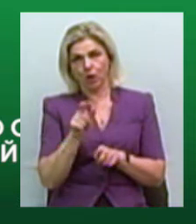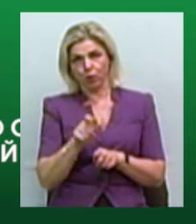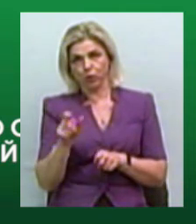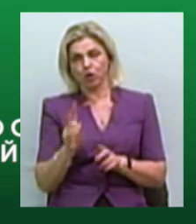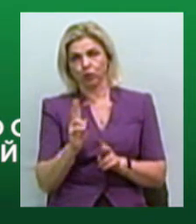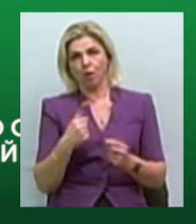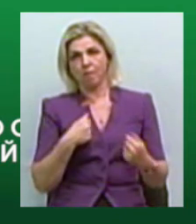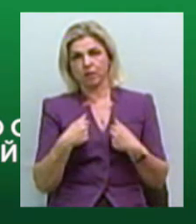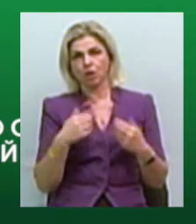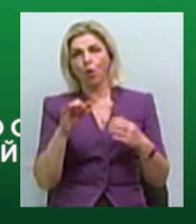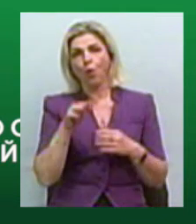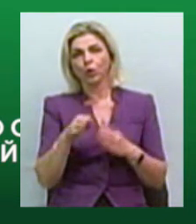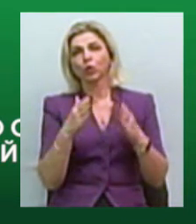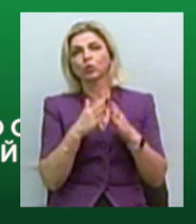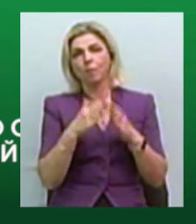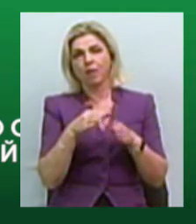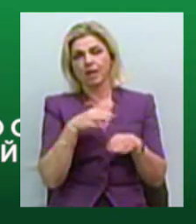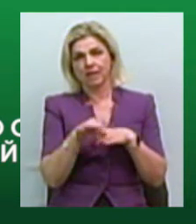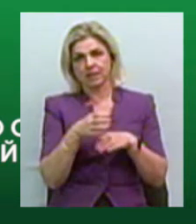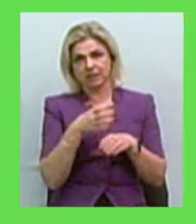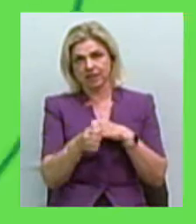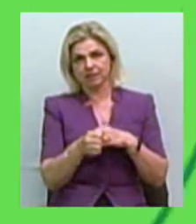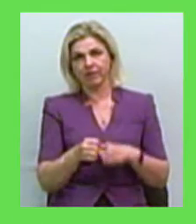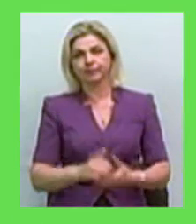насильства або насильства за ознакою статі.